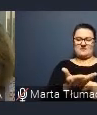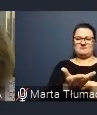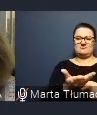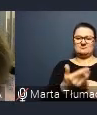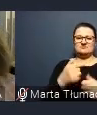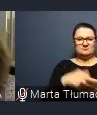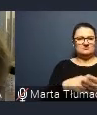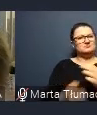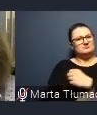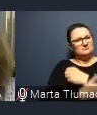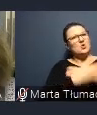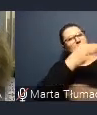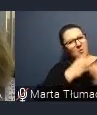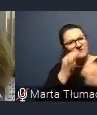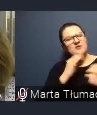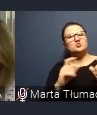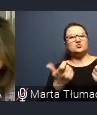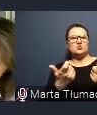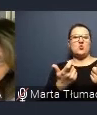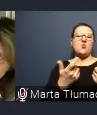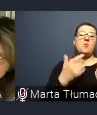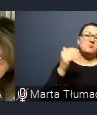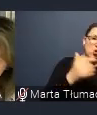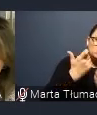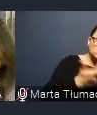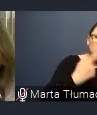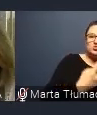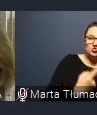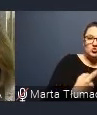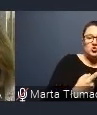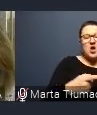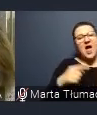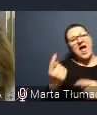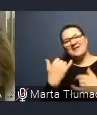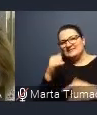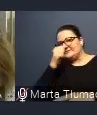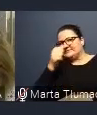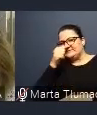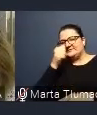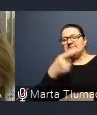on nam mówi, co mówi, że jest w stanie wykonać, a z czym ma większe trudności.